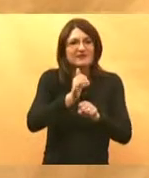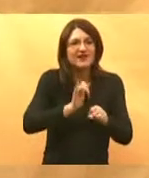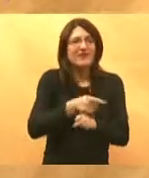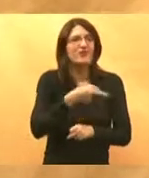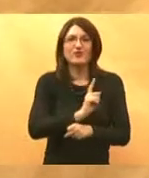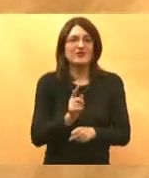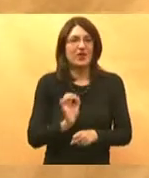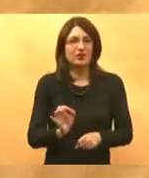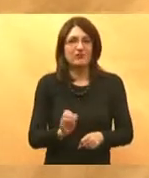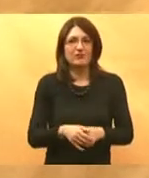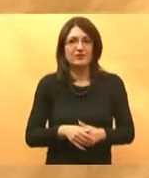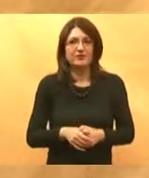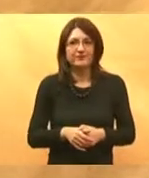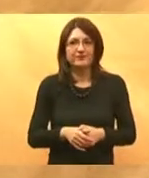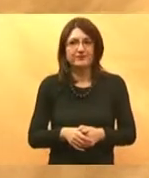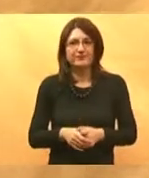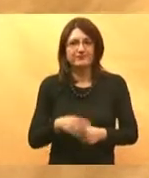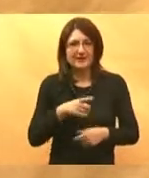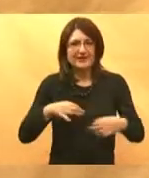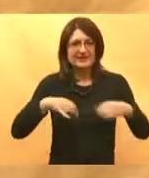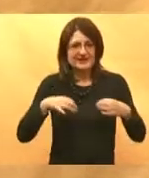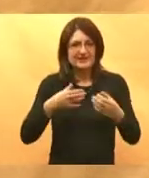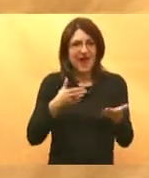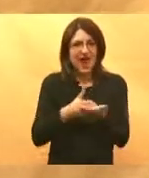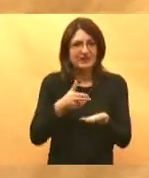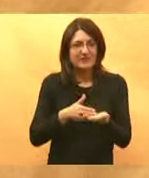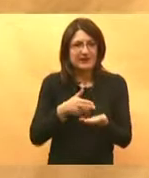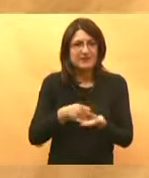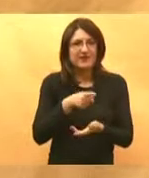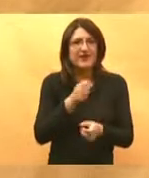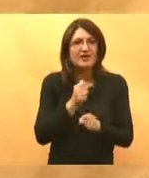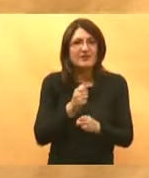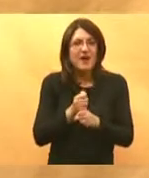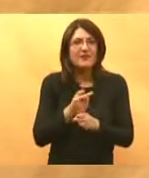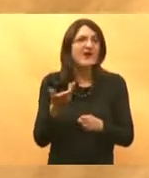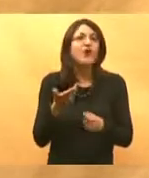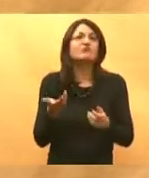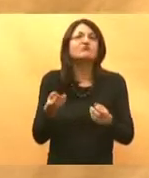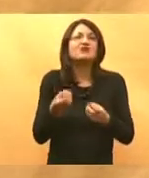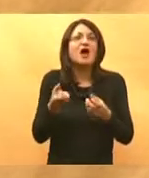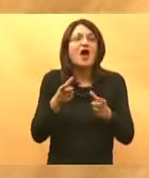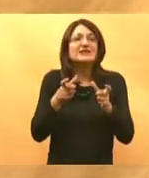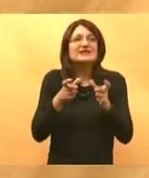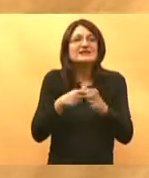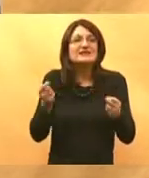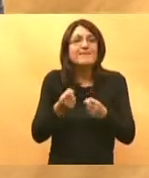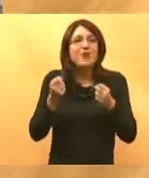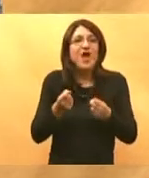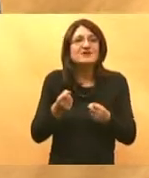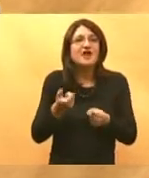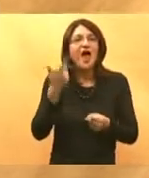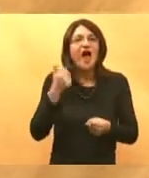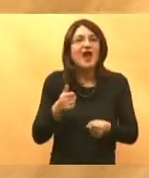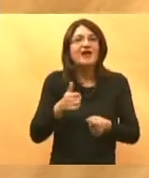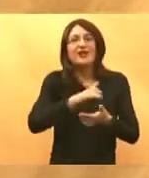i imamo kontraefekt ova zdravstvena administracija je otvorila i napravila jedan malo stimulativniji model za vađenje krve ali dan